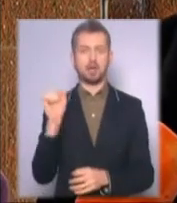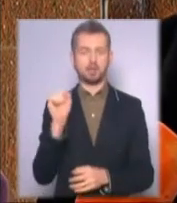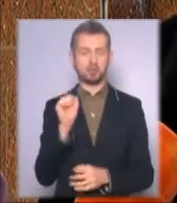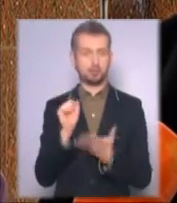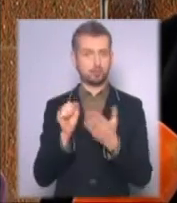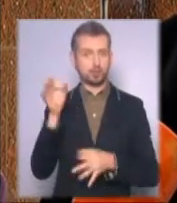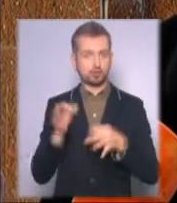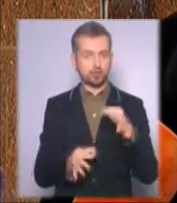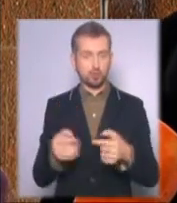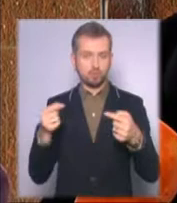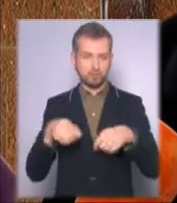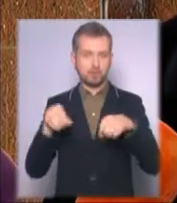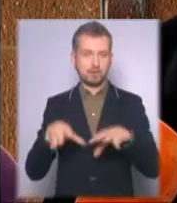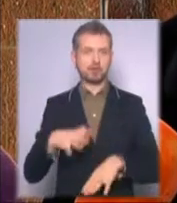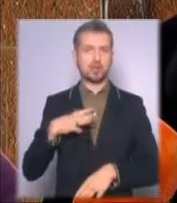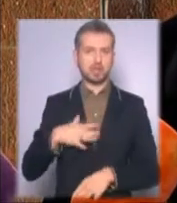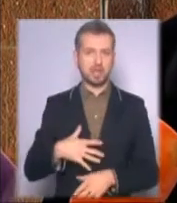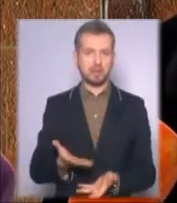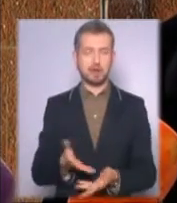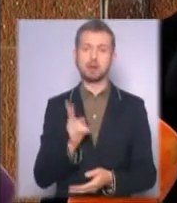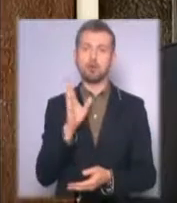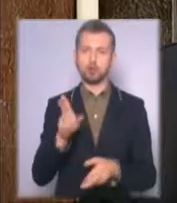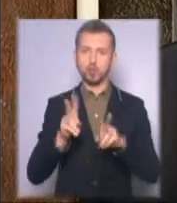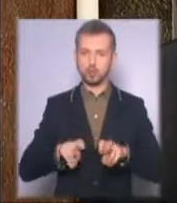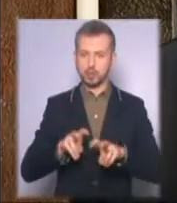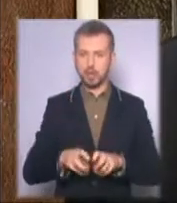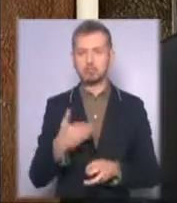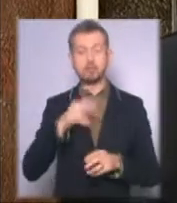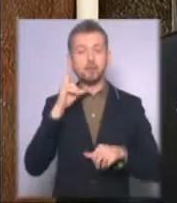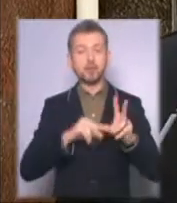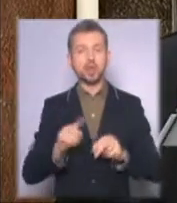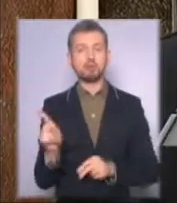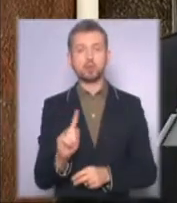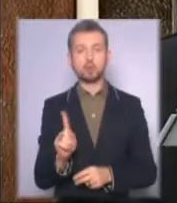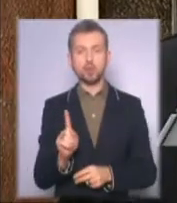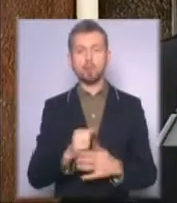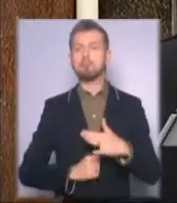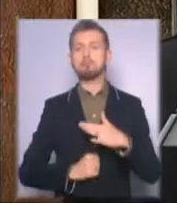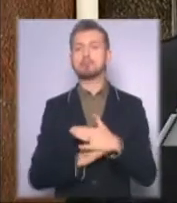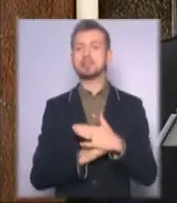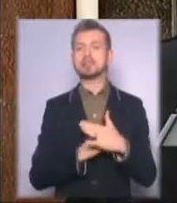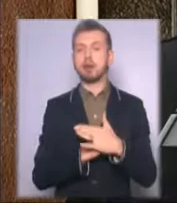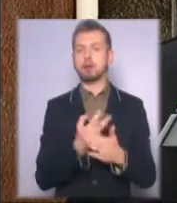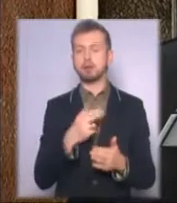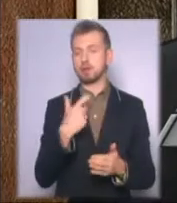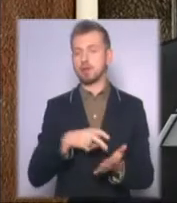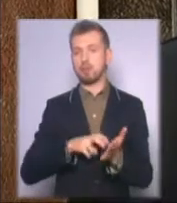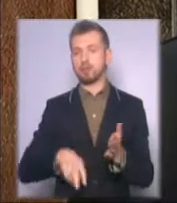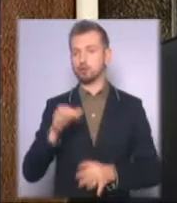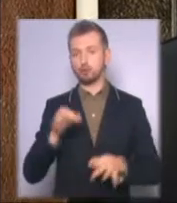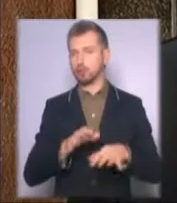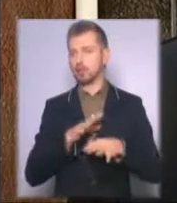визначитись прийдеться, хто буде розглядати. Ми вважаємо, що підстав для самі відводи суддів не було,